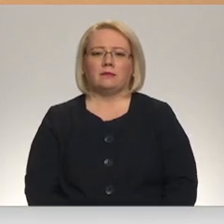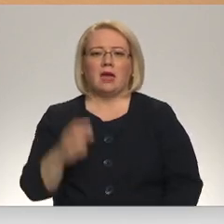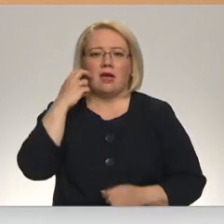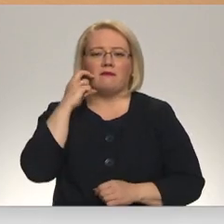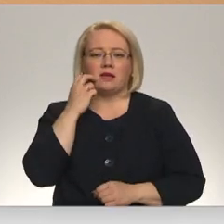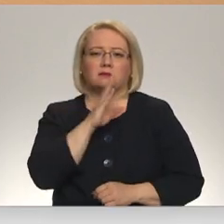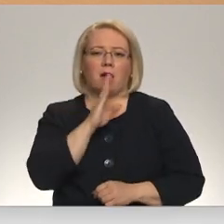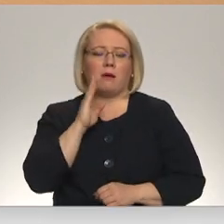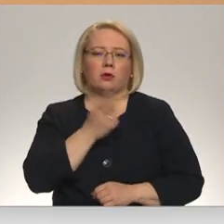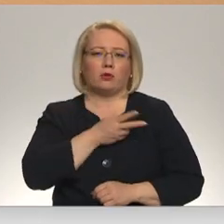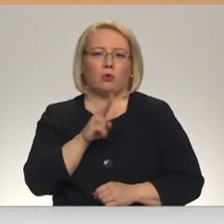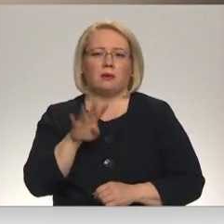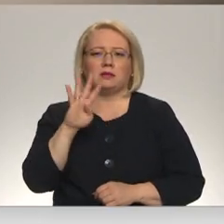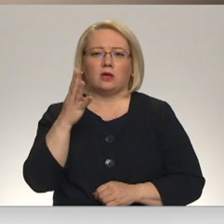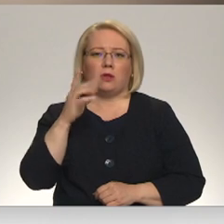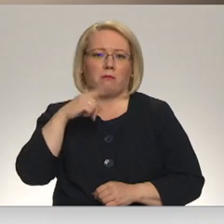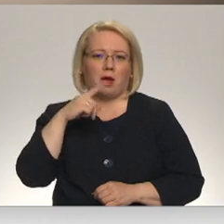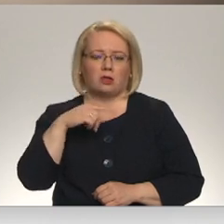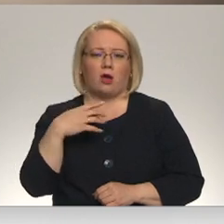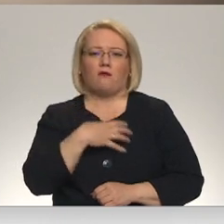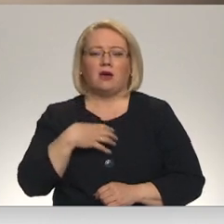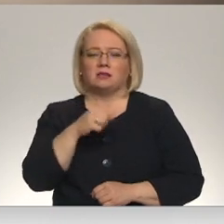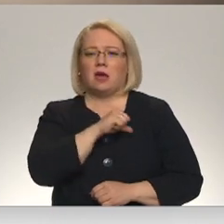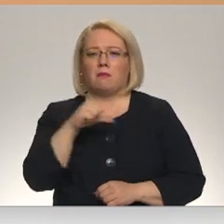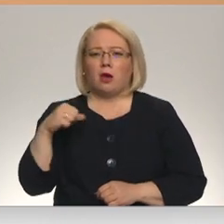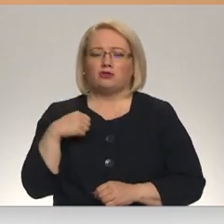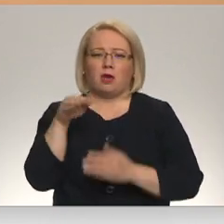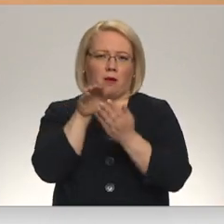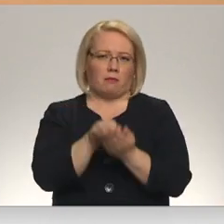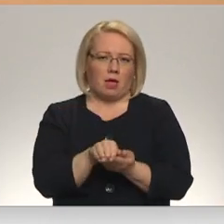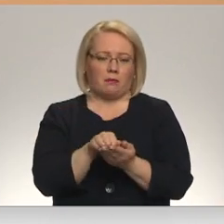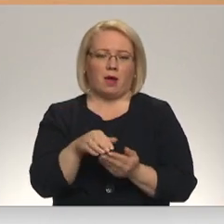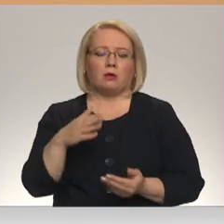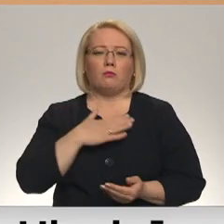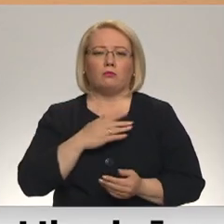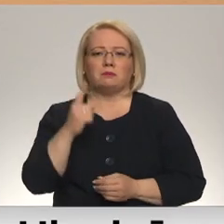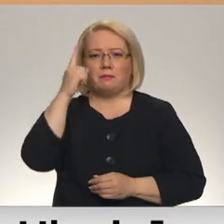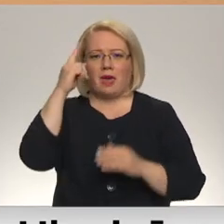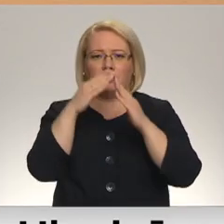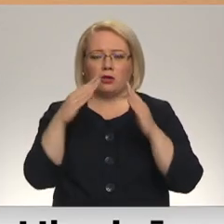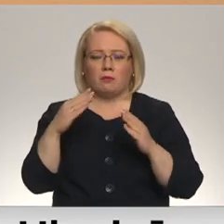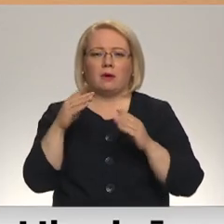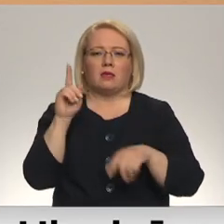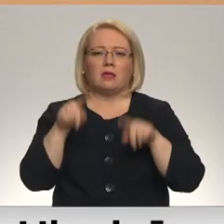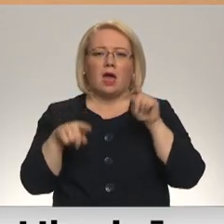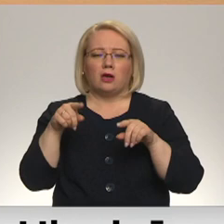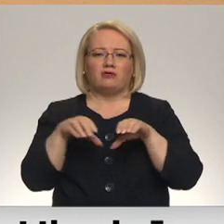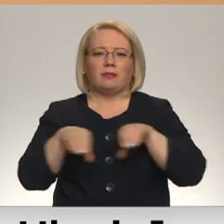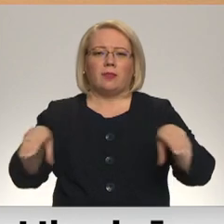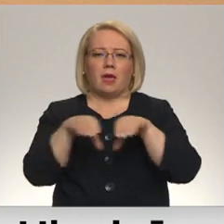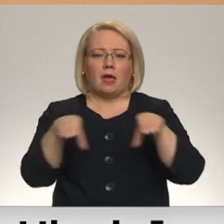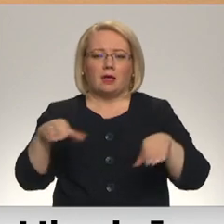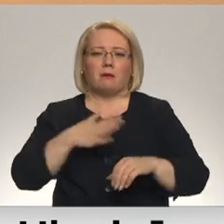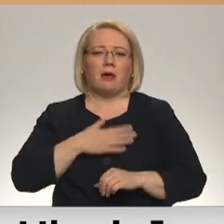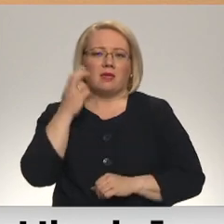Vecmāmiņa nomir 4. martā un mums nācās pašiem viņu apglabāt. Mums bērniņos bija daži dēļa nebeltām dienām. Man